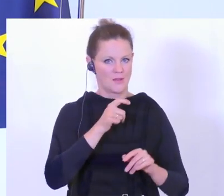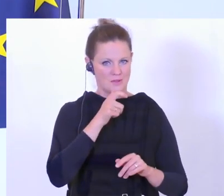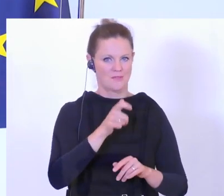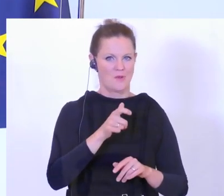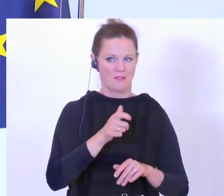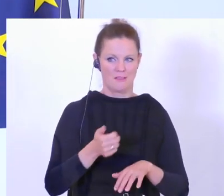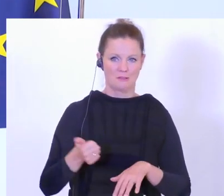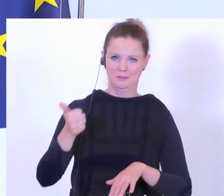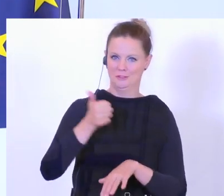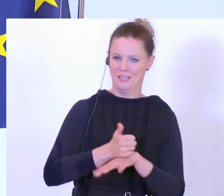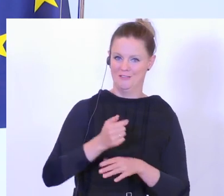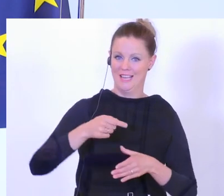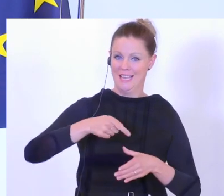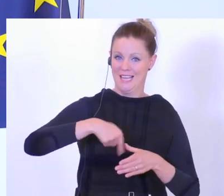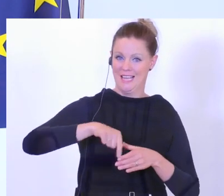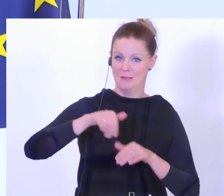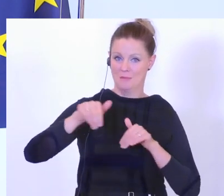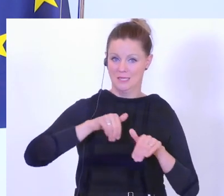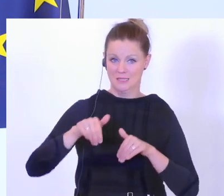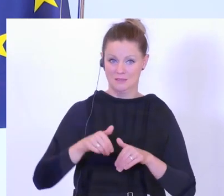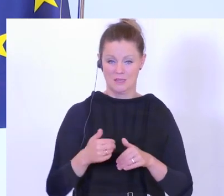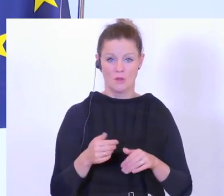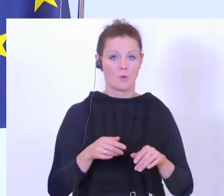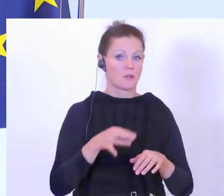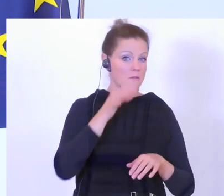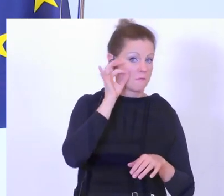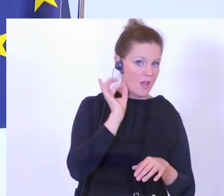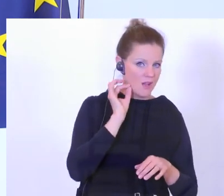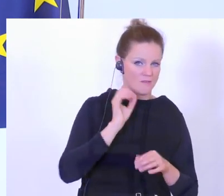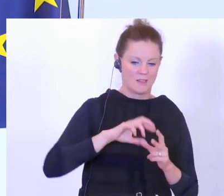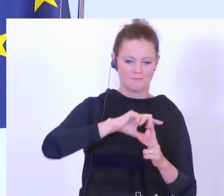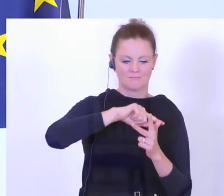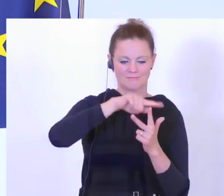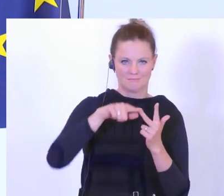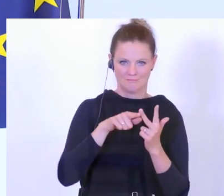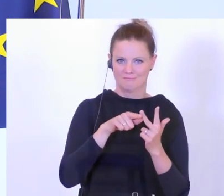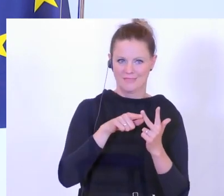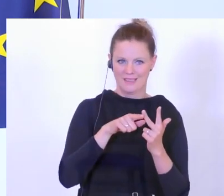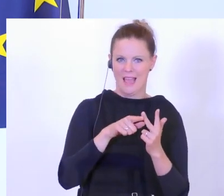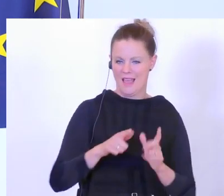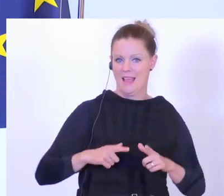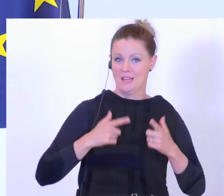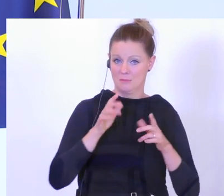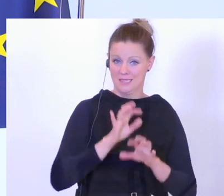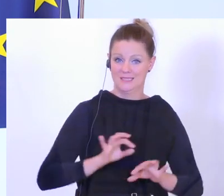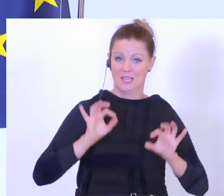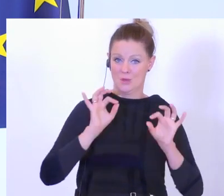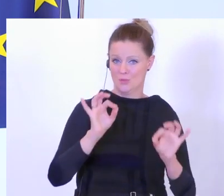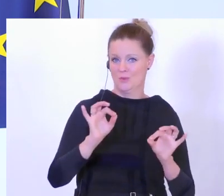Chefs, des Innenministers oder der Innenministerin, ich hatte drei davon, mit sehr guten Erinnerungen. Und